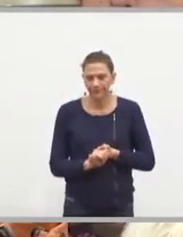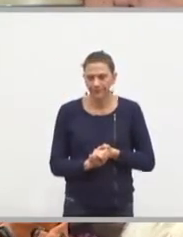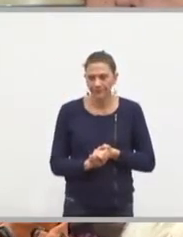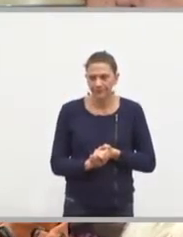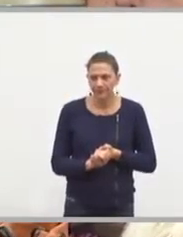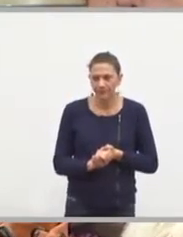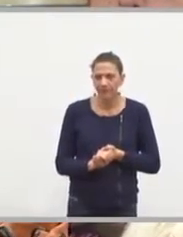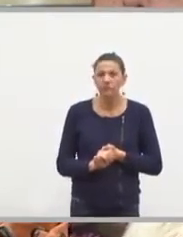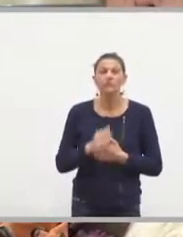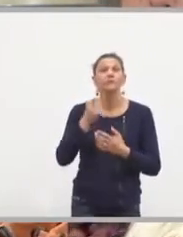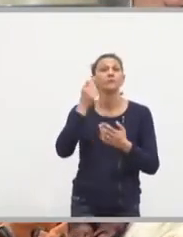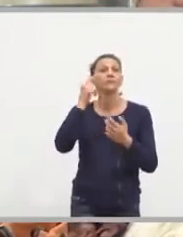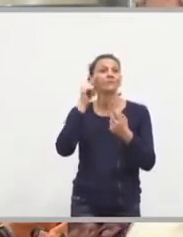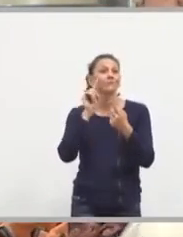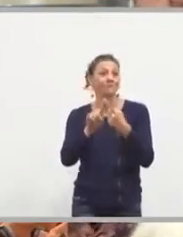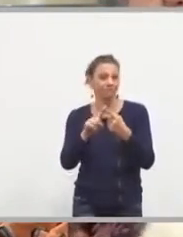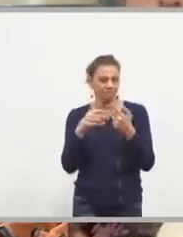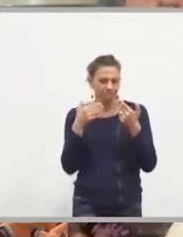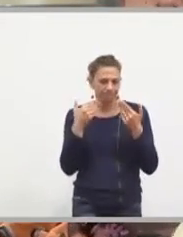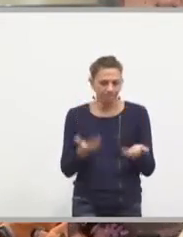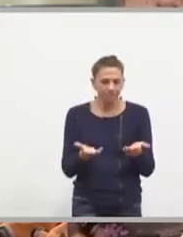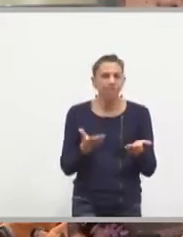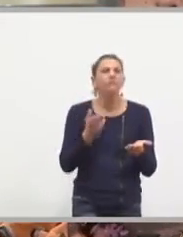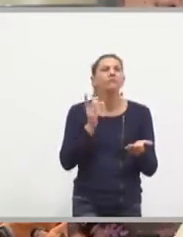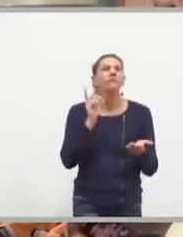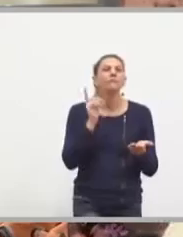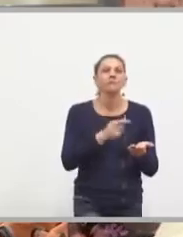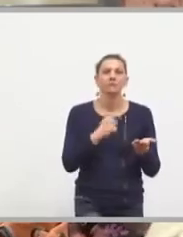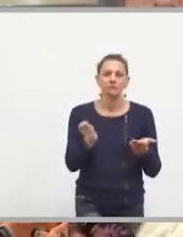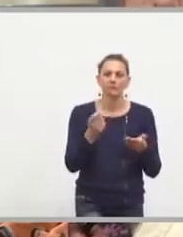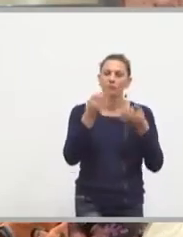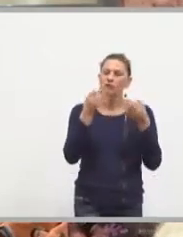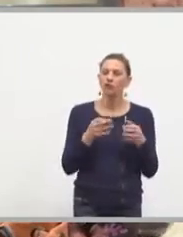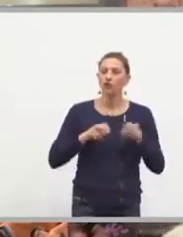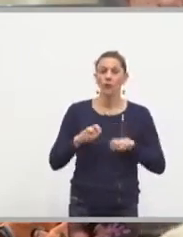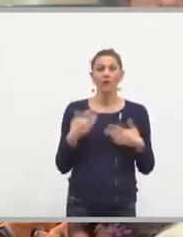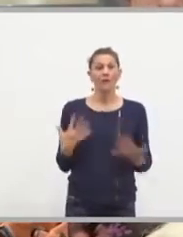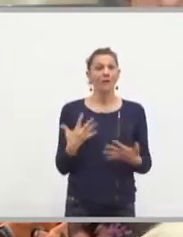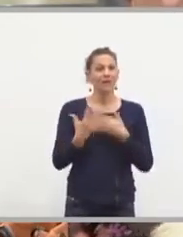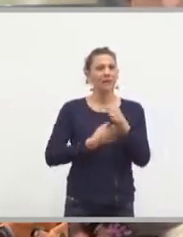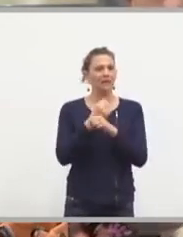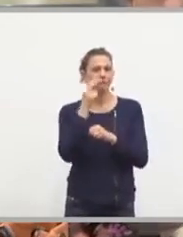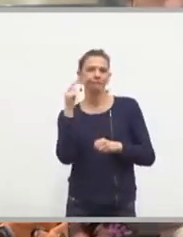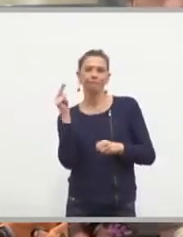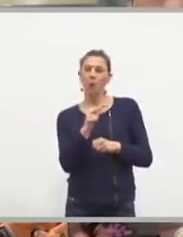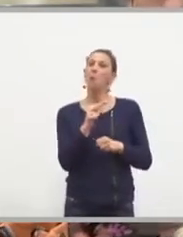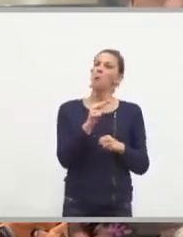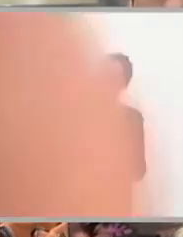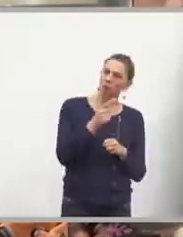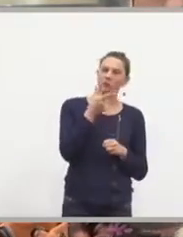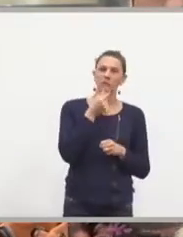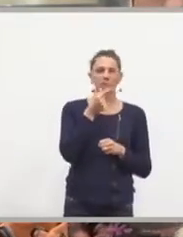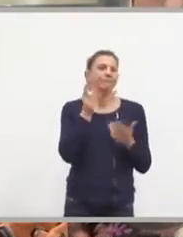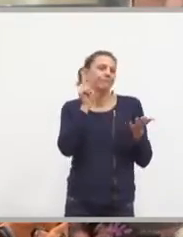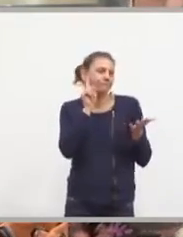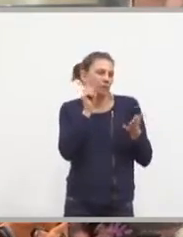ça, je voudrais dire, évidemment, il y a un aspect très sympathique dans le budget transport de cette année, puisque c'est le bouclage de la ligne 4 qui